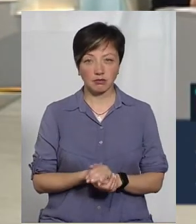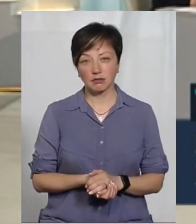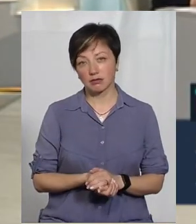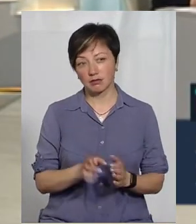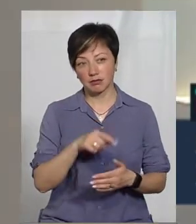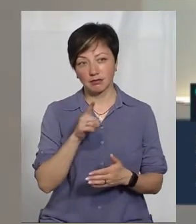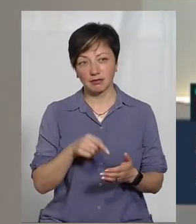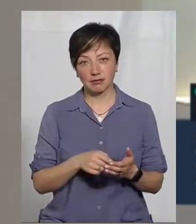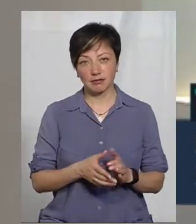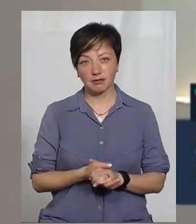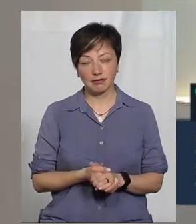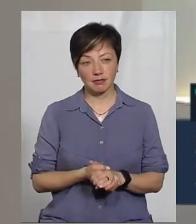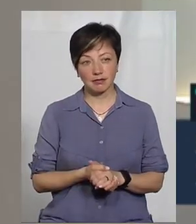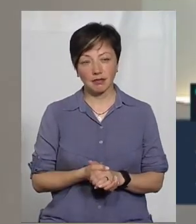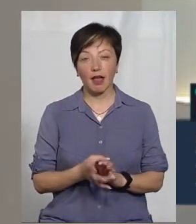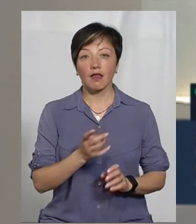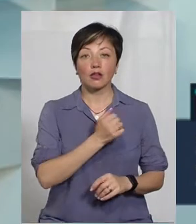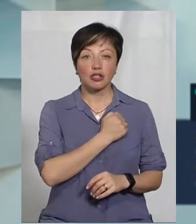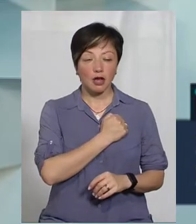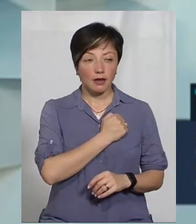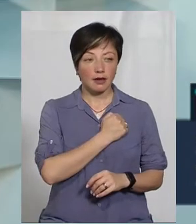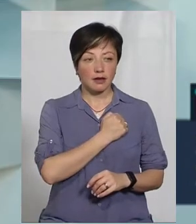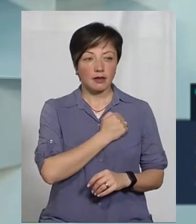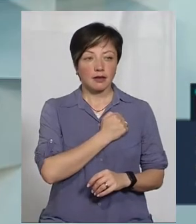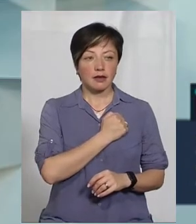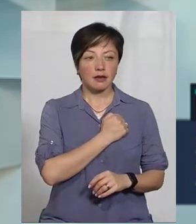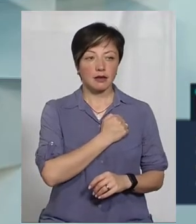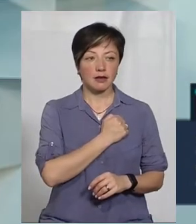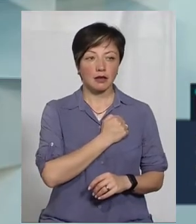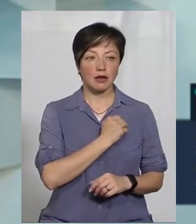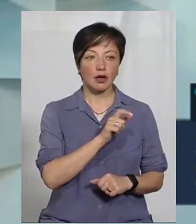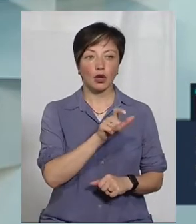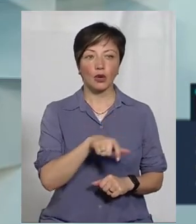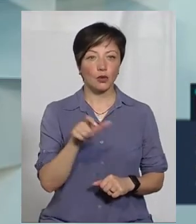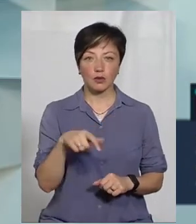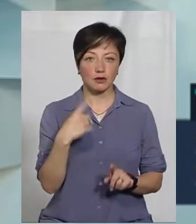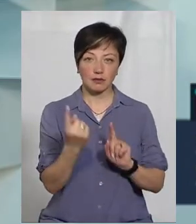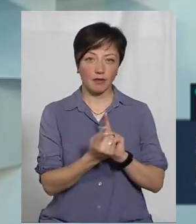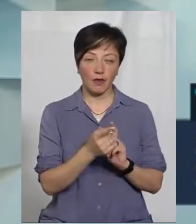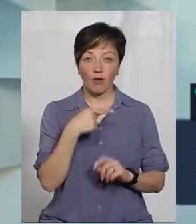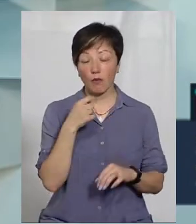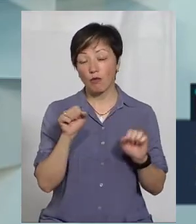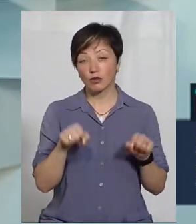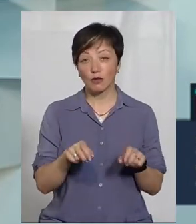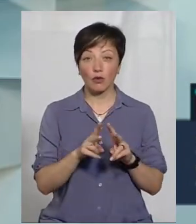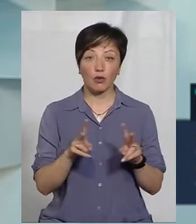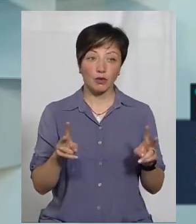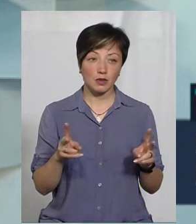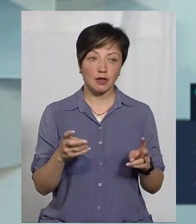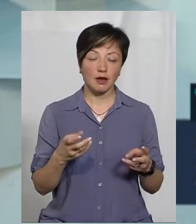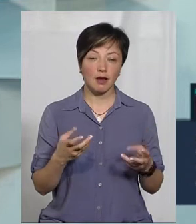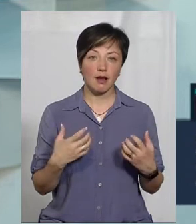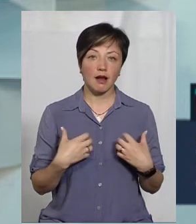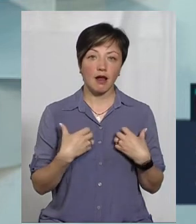Не було такої зацікавленості? Ну, на жаль, прямо люди не підходили і не говорили. Можливо, когось і